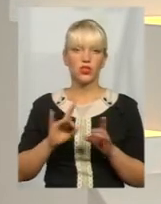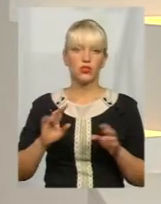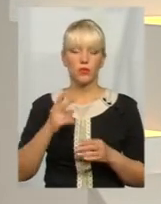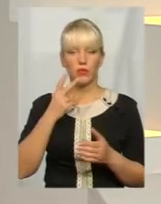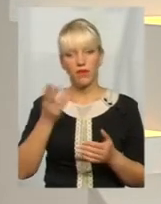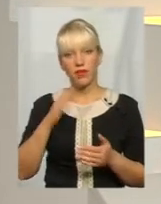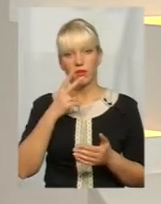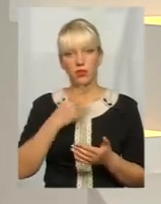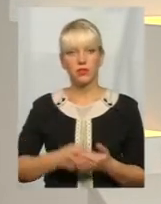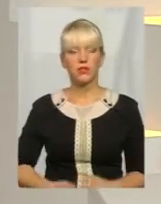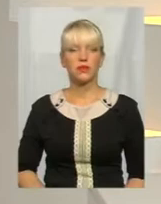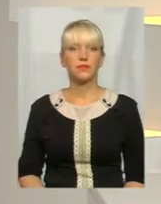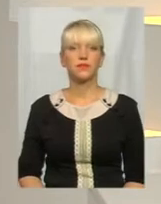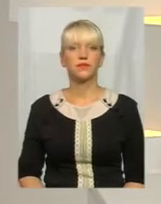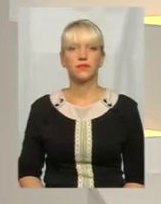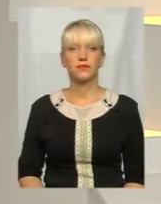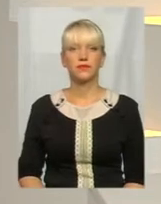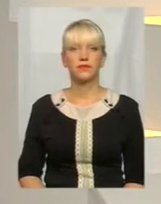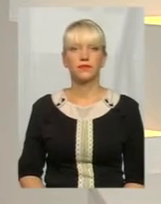подивимося і потім повернемося до розмови.